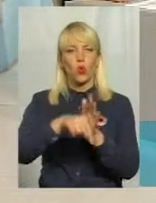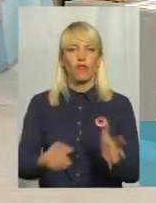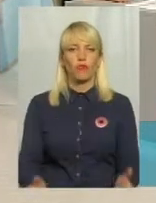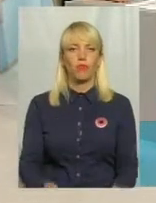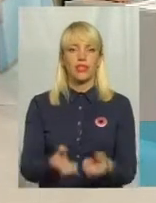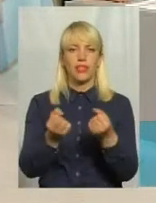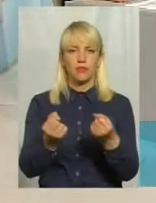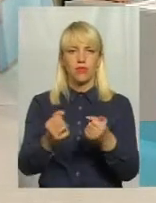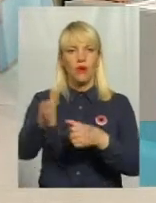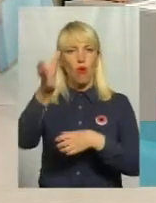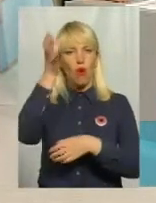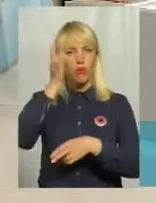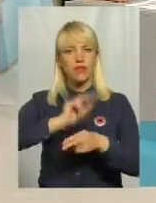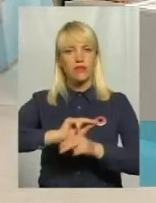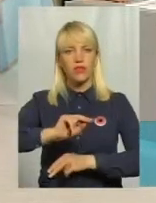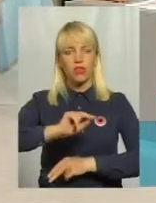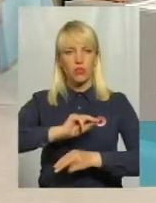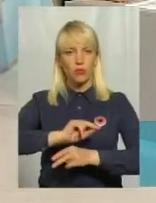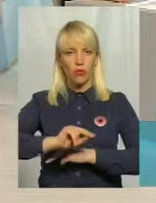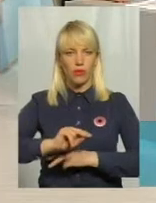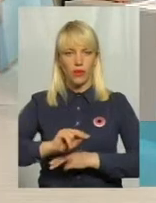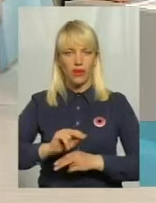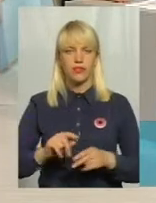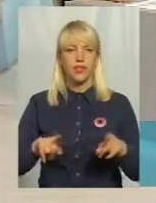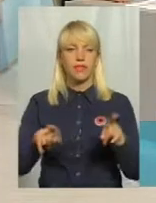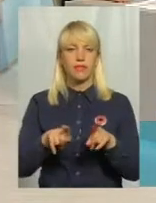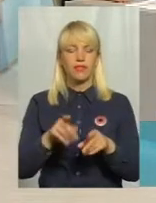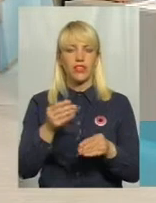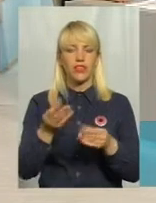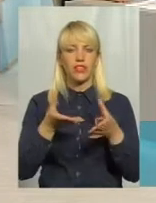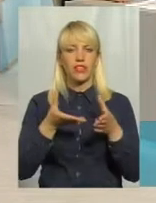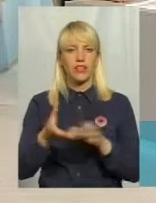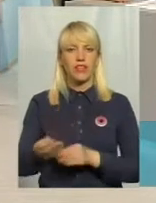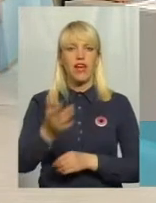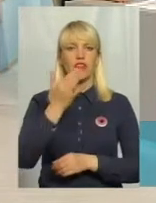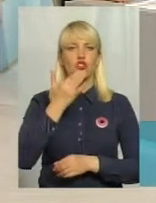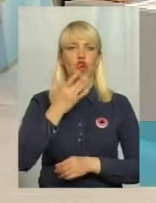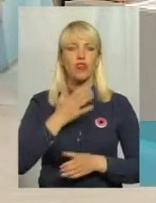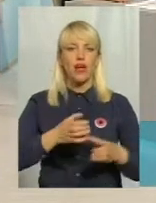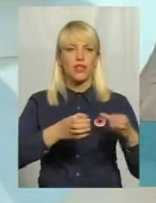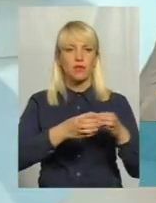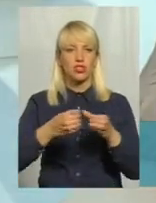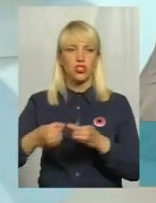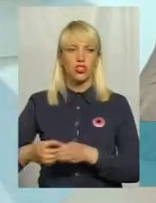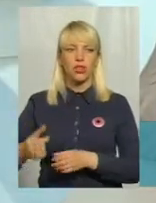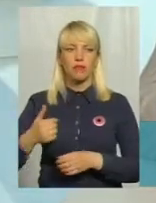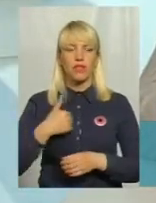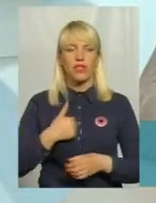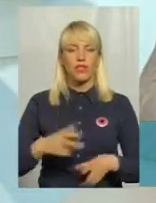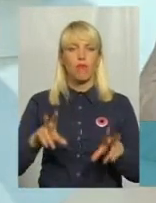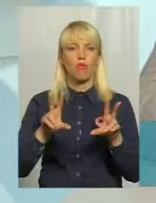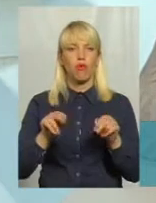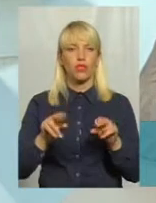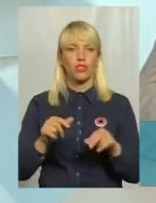освітньому такому тренді відіграють якраз національні общини. Мені пощастило свій час спілкуватися, наприклад,